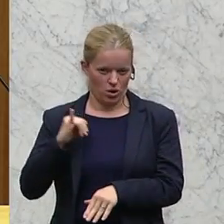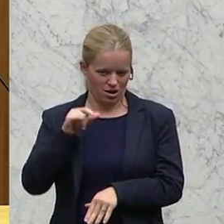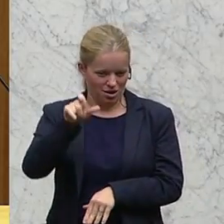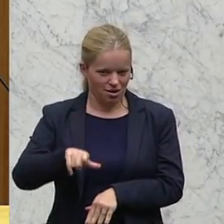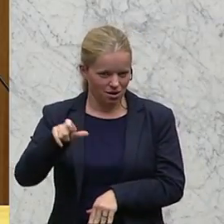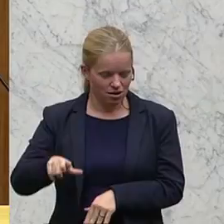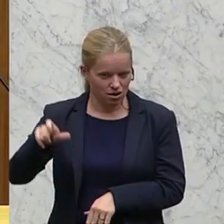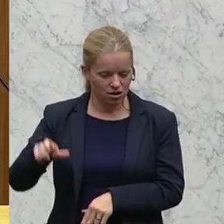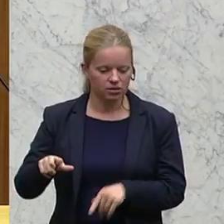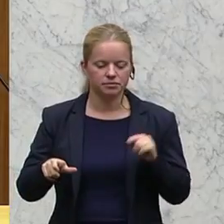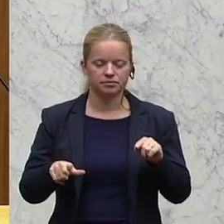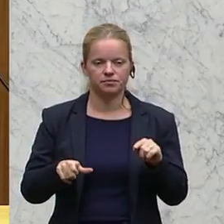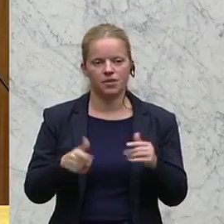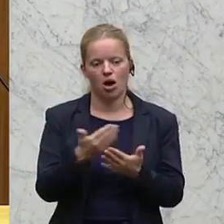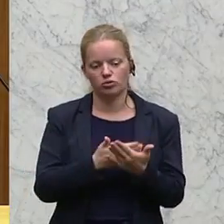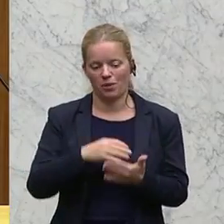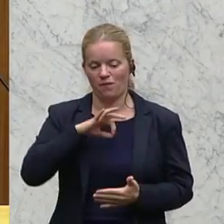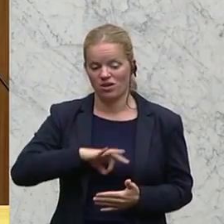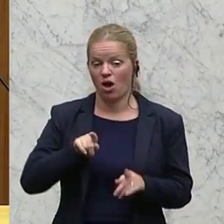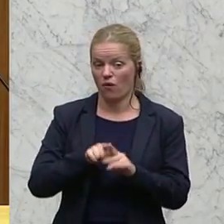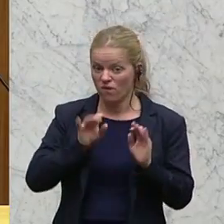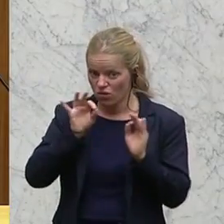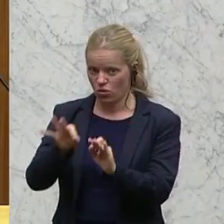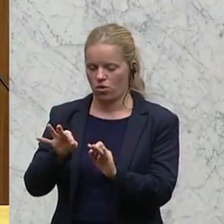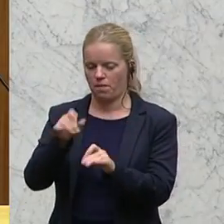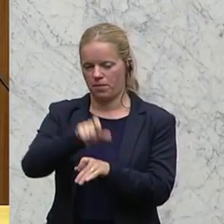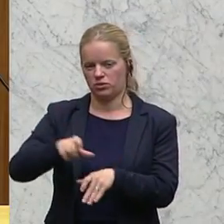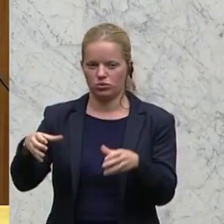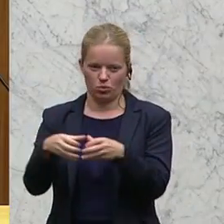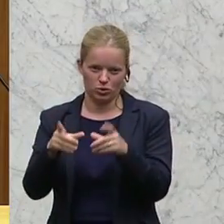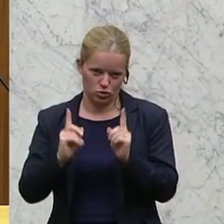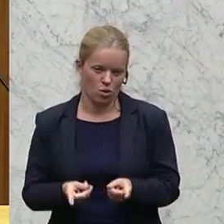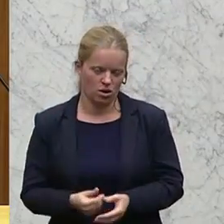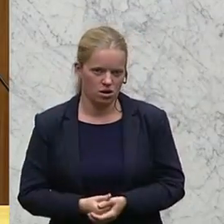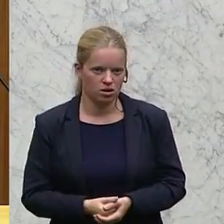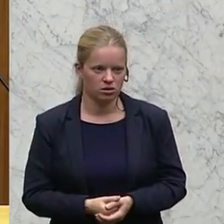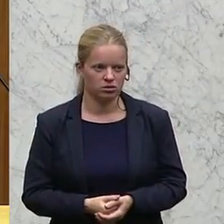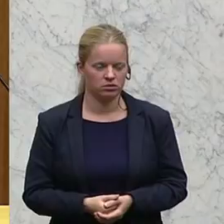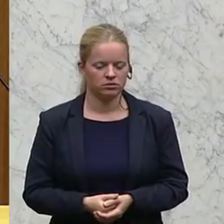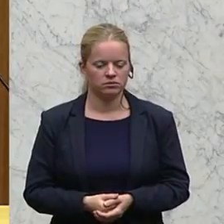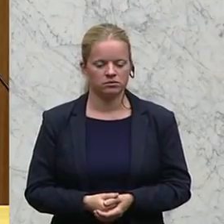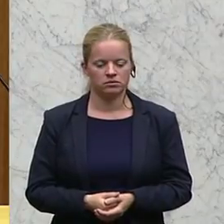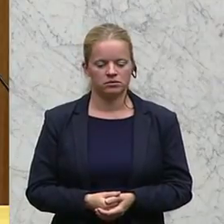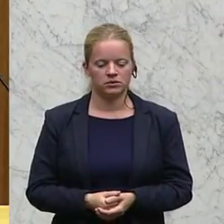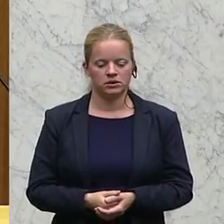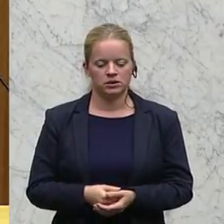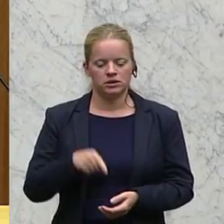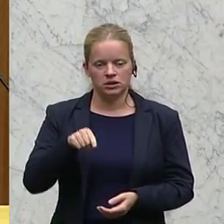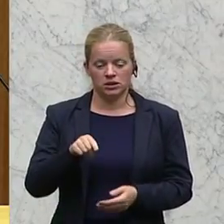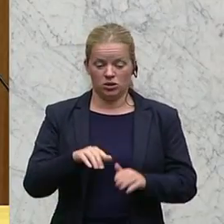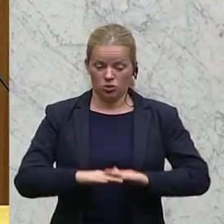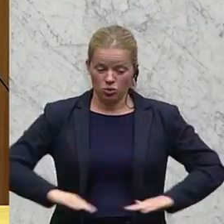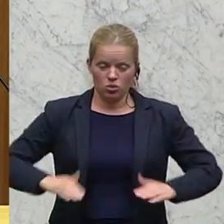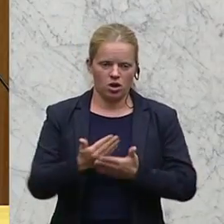Ausbildungsverpflichtungs- auch für diese Personengruppe Gültigkeit haben soll. Eine Grundausbildung einschließlich